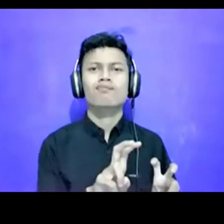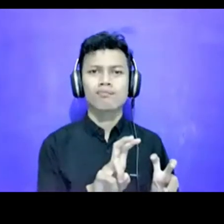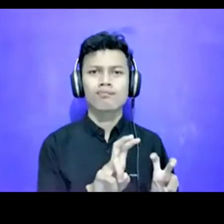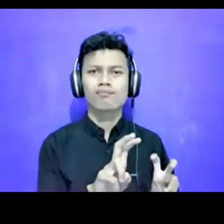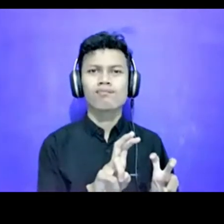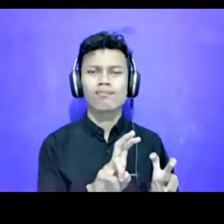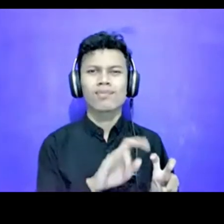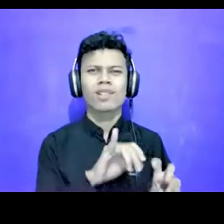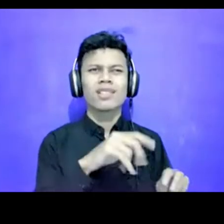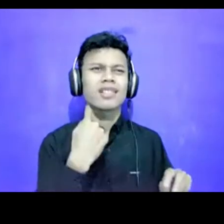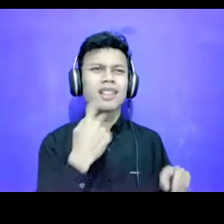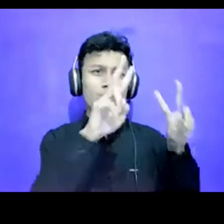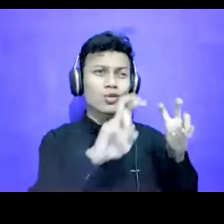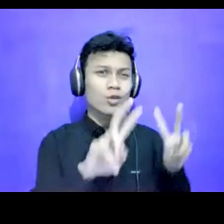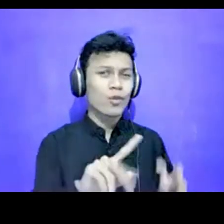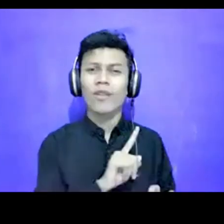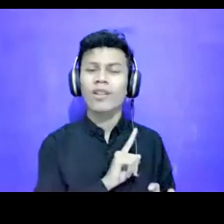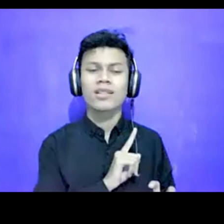caranya